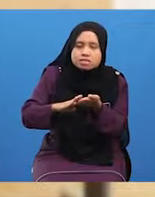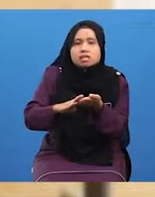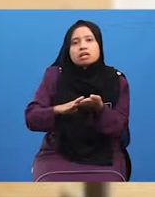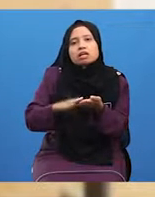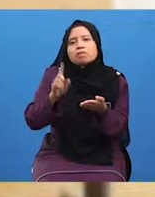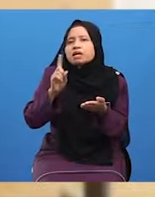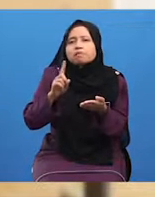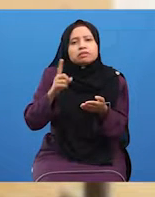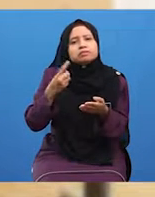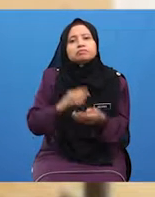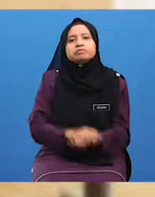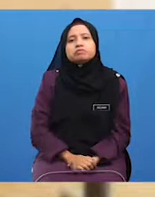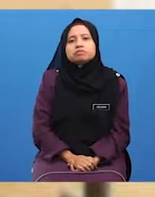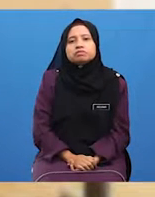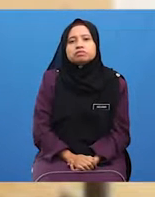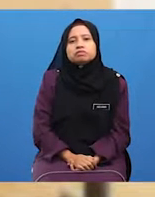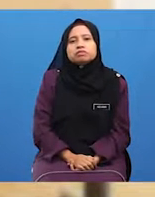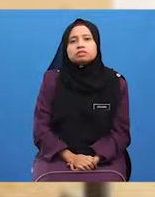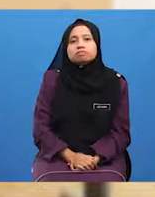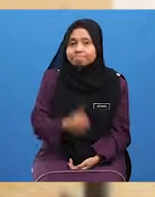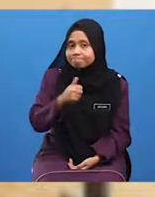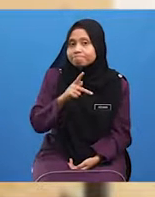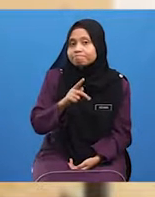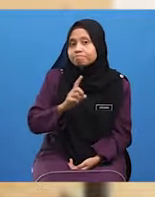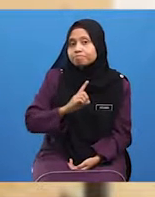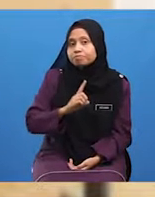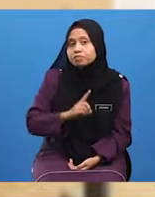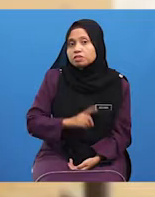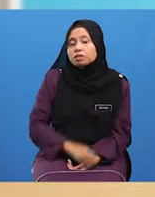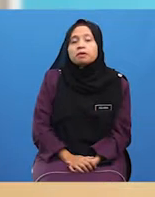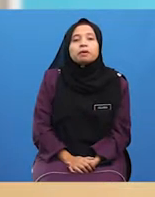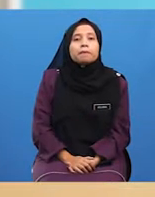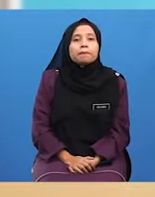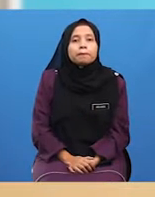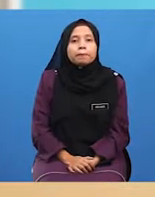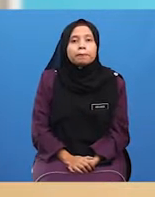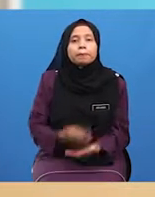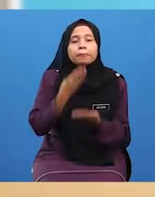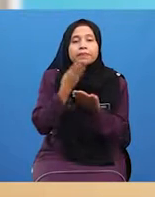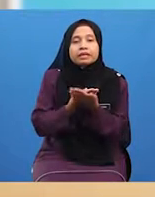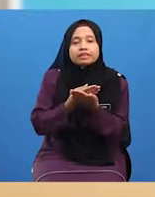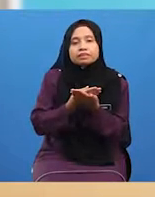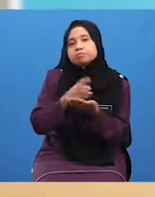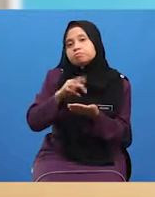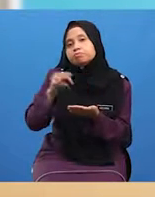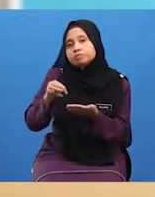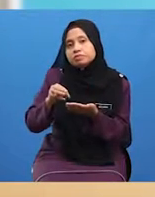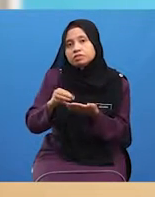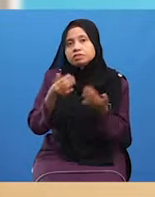mana Berada Berada Bersihkan Islam Terbaik Baiklah murid-murid